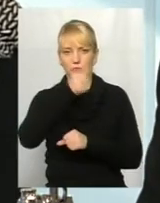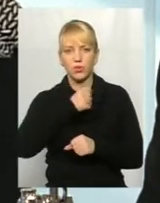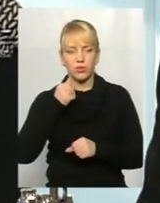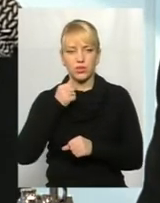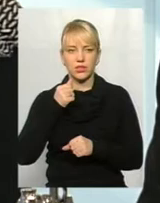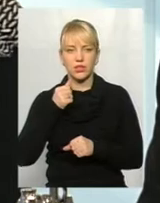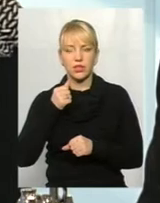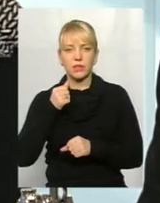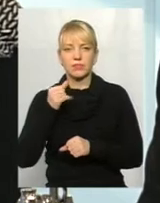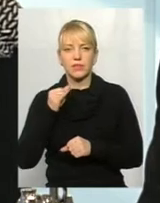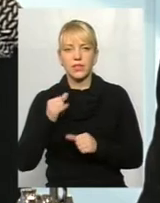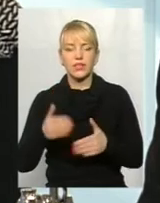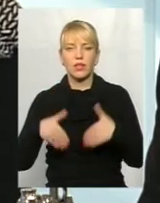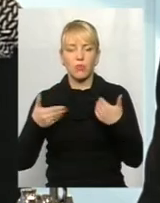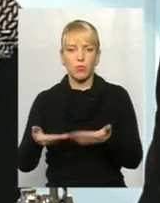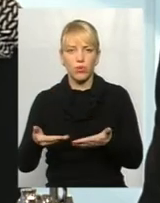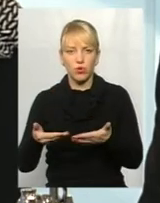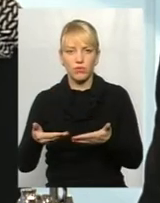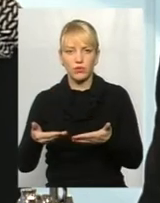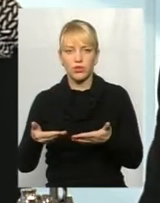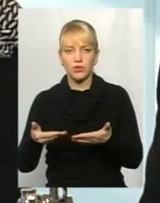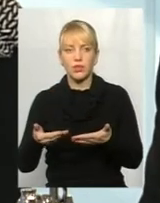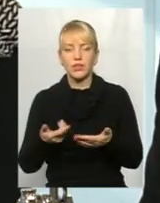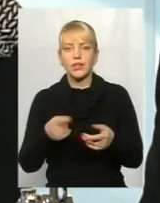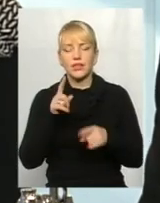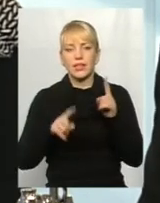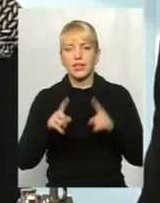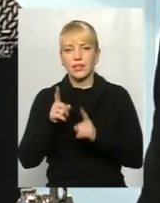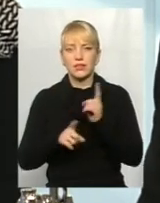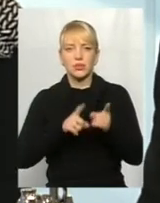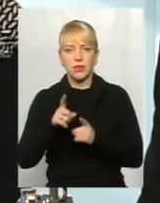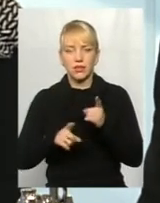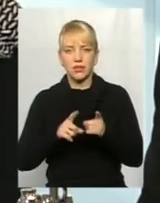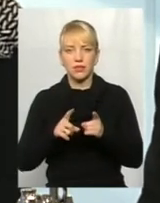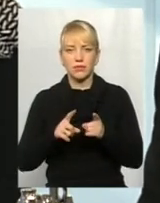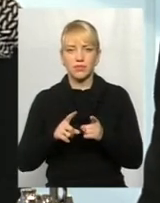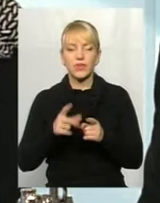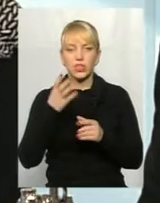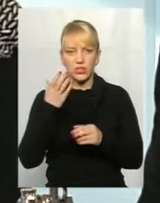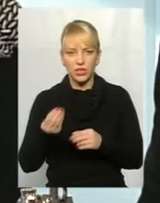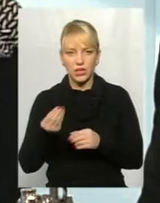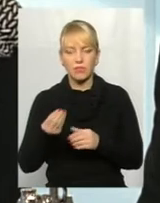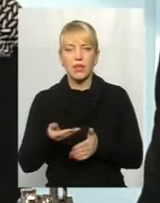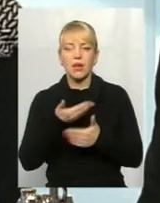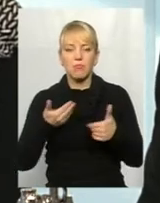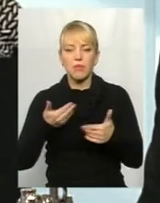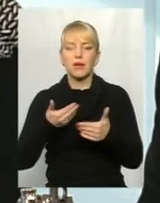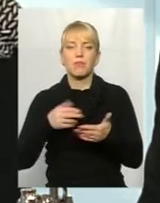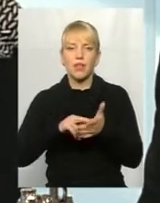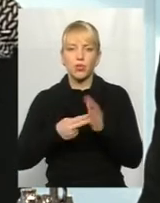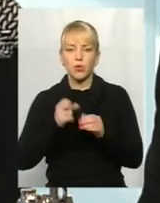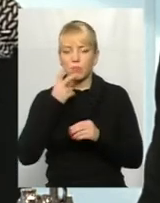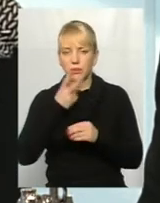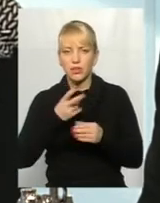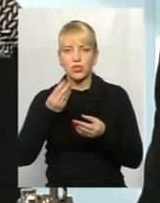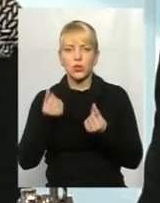і запропоновано деякі зміни ще. Тобто ми плануємо і передбачені